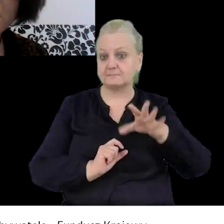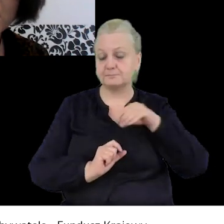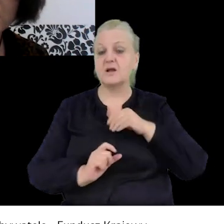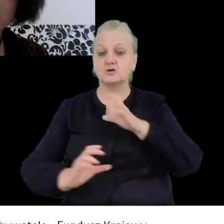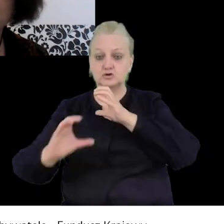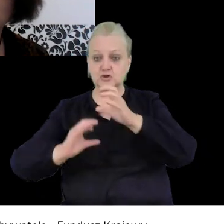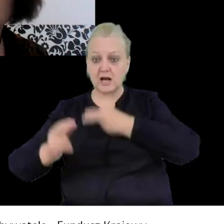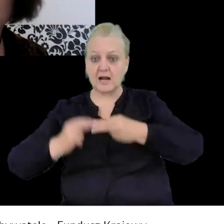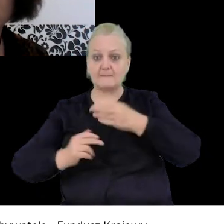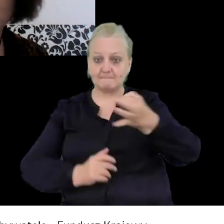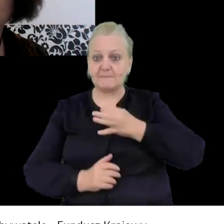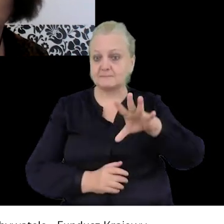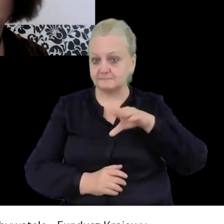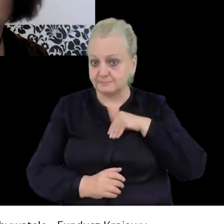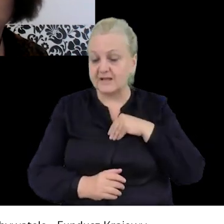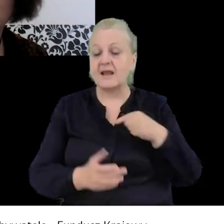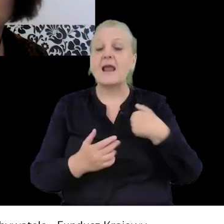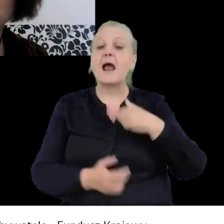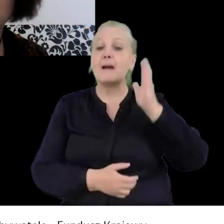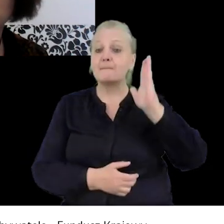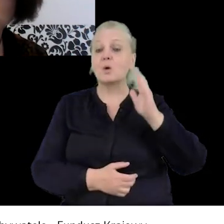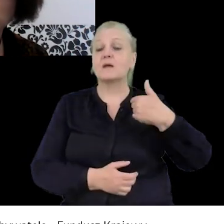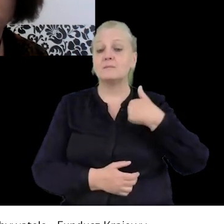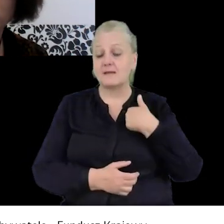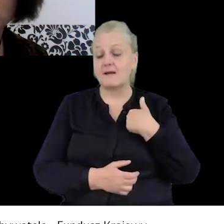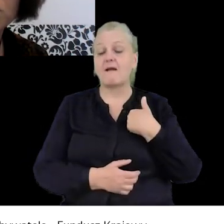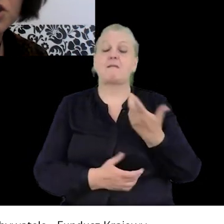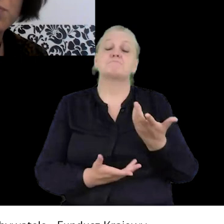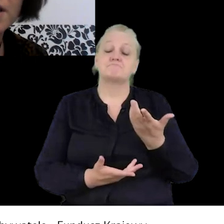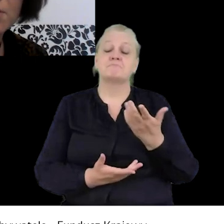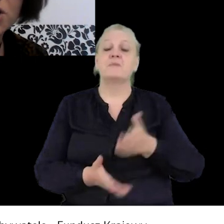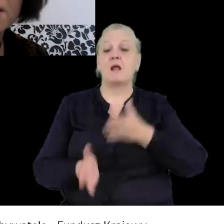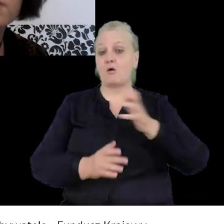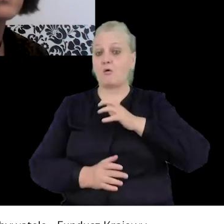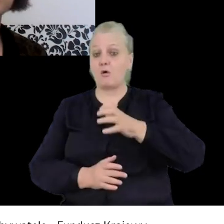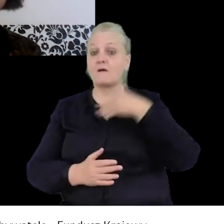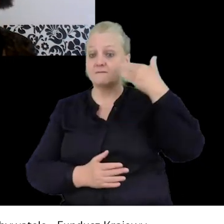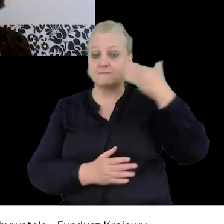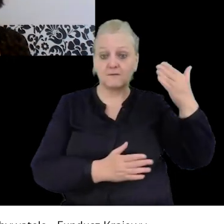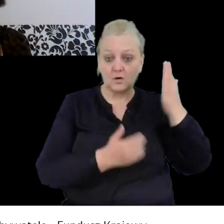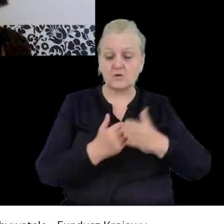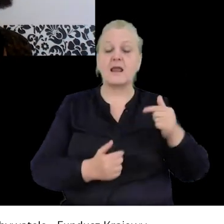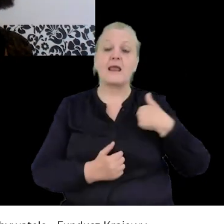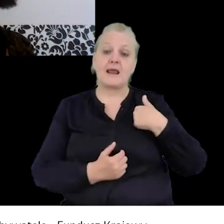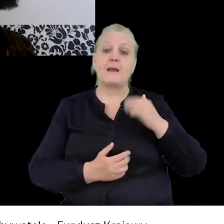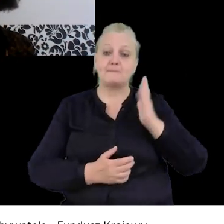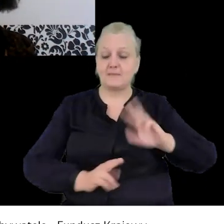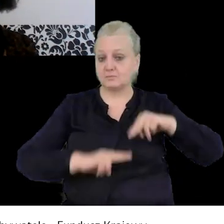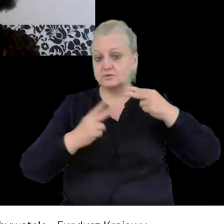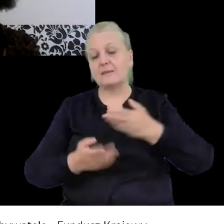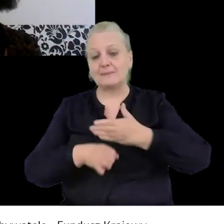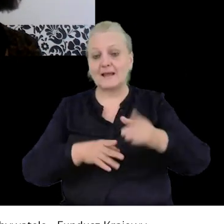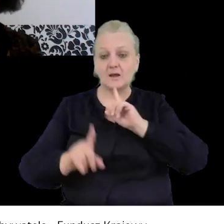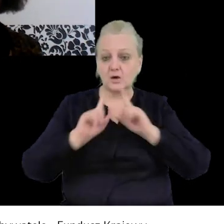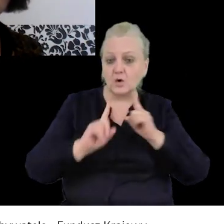na czacie. Ja będę potem, jak goście skończą swoje wypowiedzi, będę je przekazywać i będziemy dalej rozmawiać,